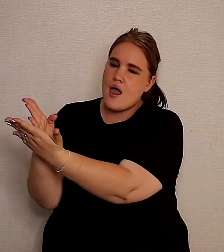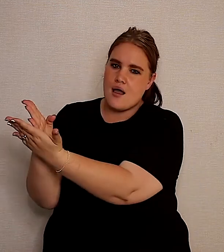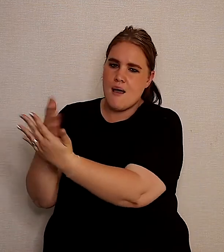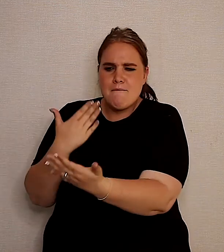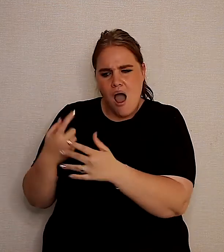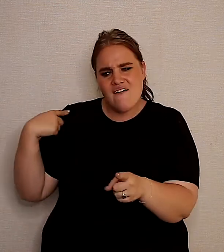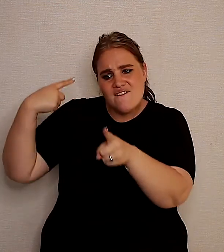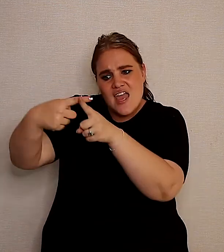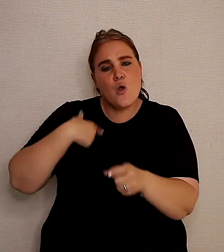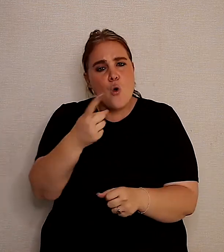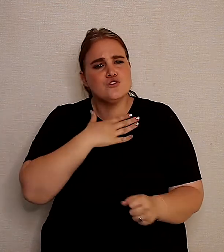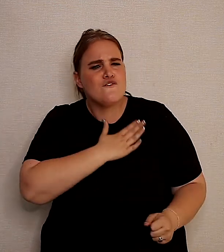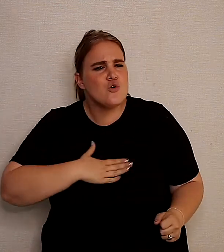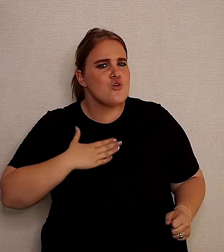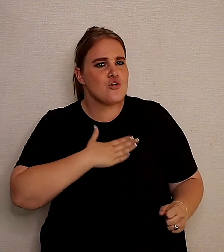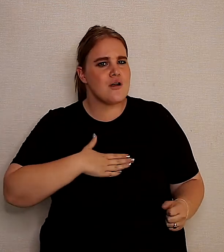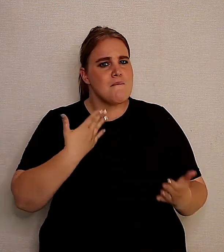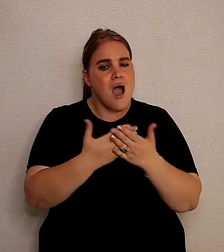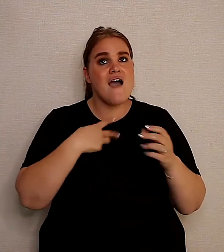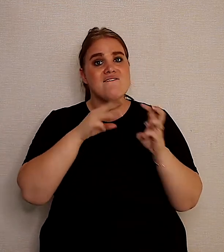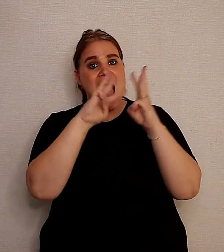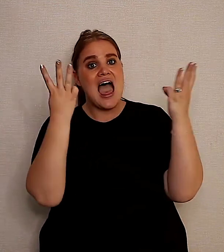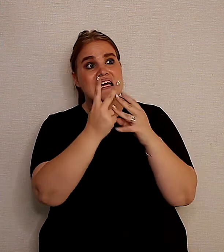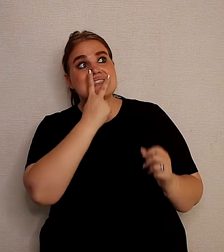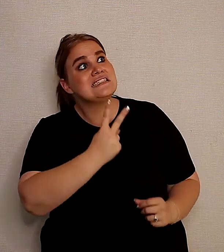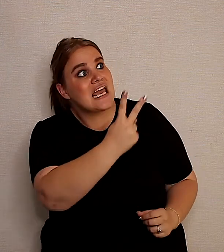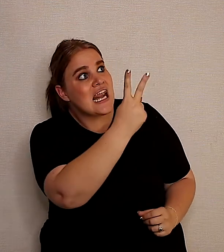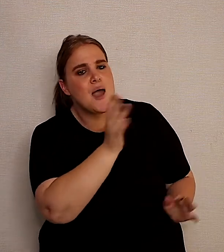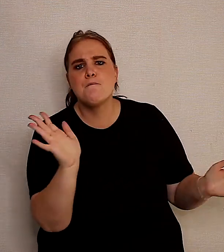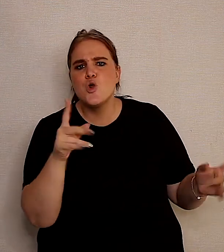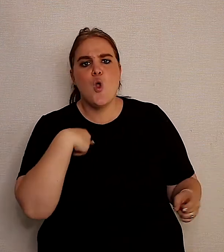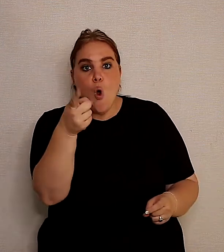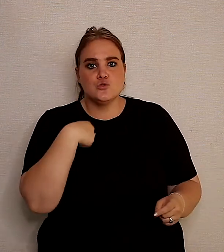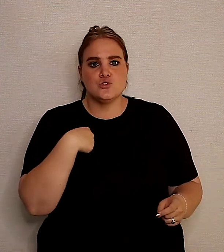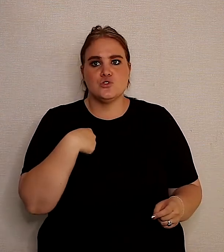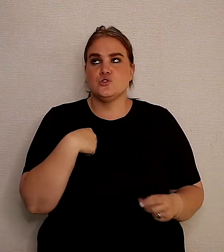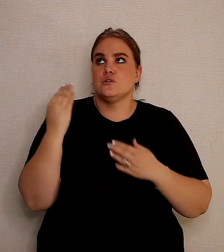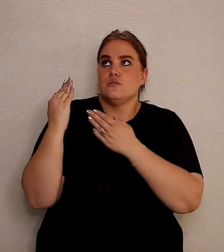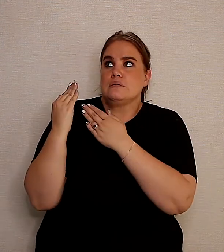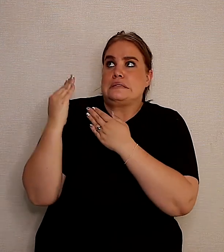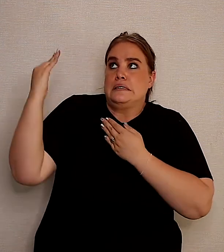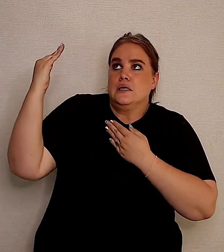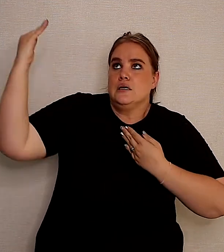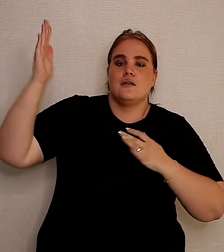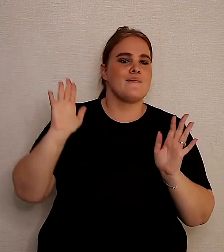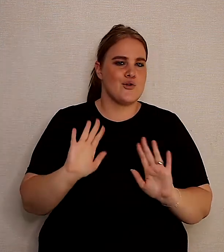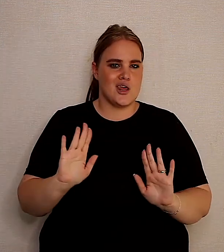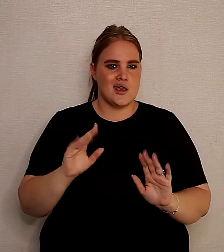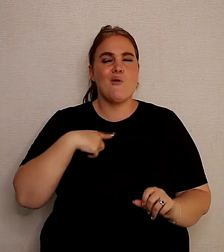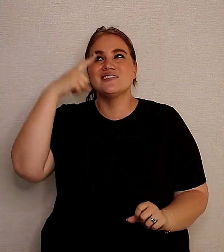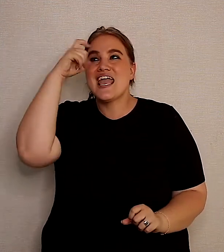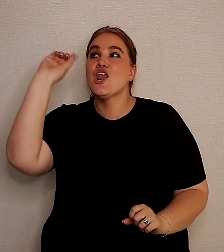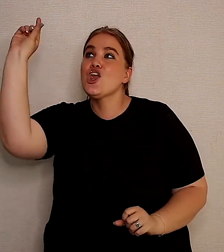Mag dit wat ons hierdie week ervaar het en beleef het, dit wat ons in die wereld beleef, mag dit nie ons bepaal hoe ver ons van jy afstaan nie, maar mag die